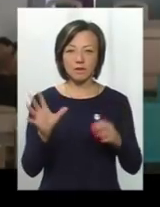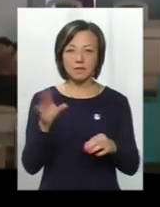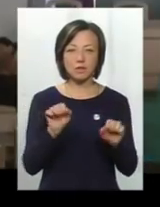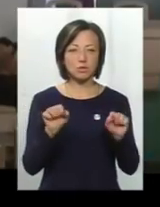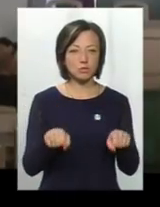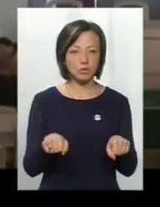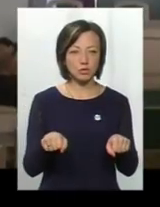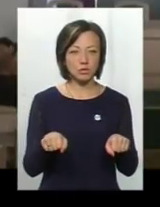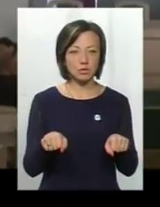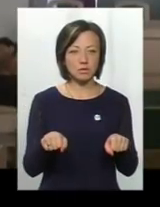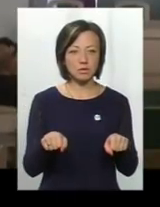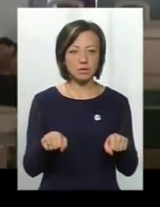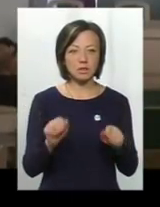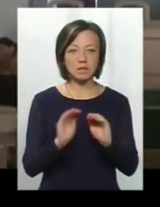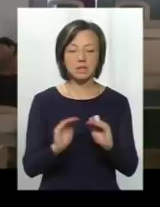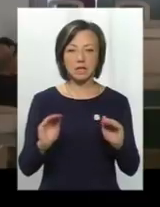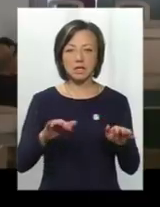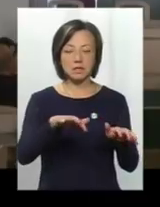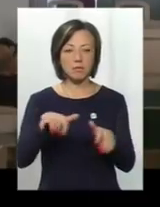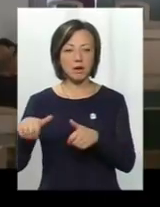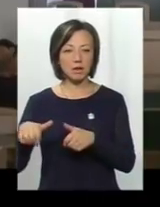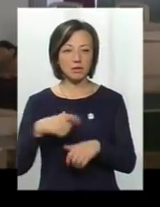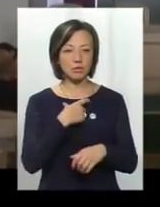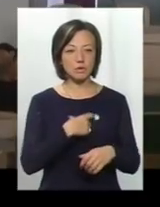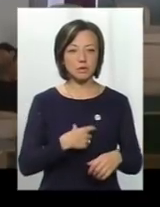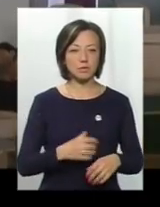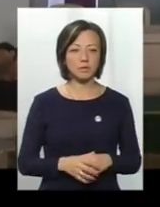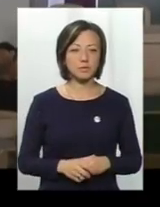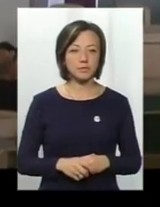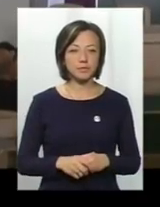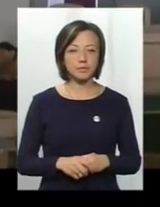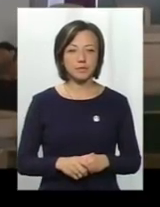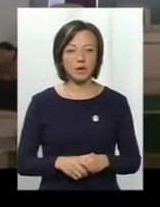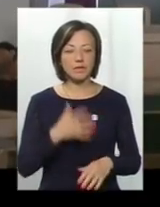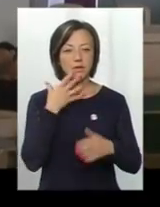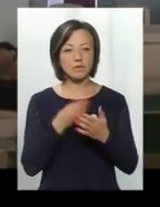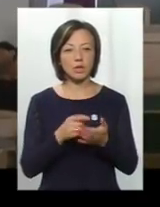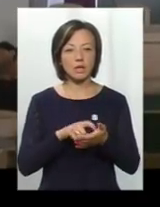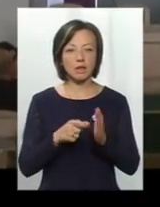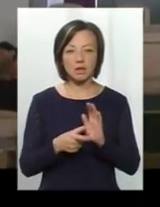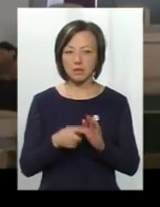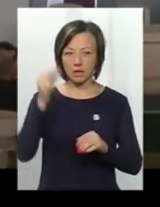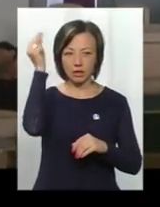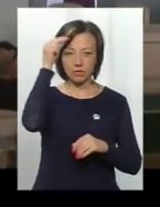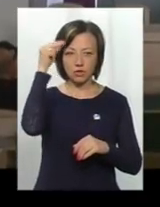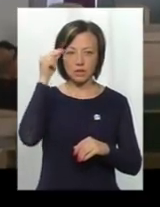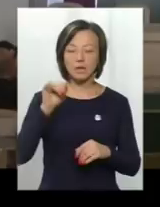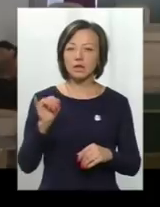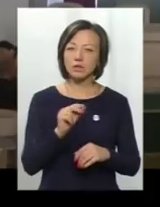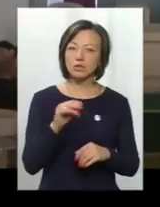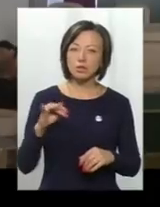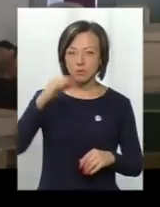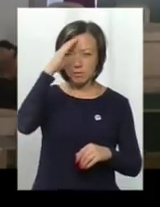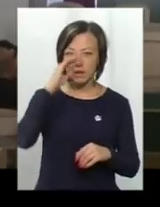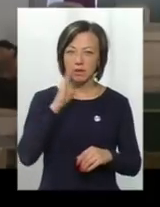зможуть цих дітей забрати у свої класи безпосередньо на навчання. І чи батьки